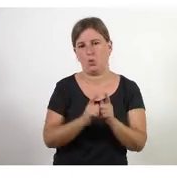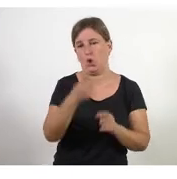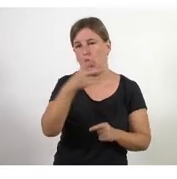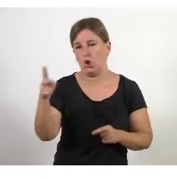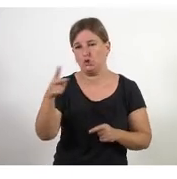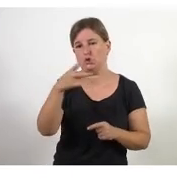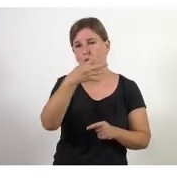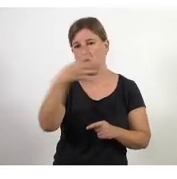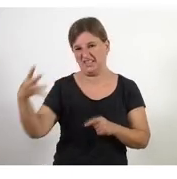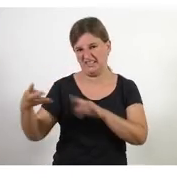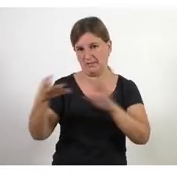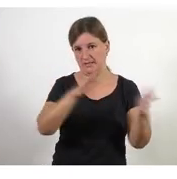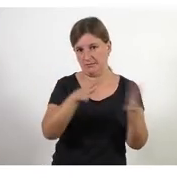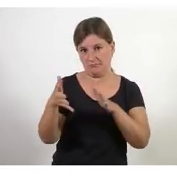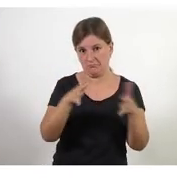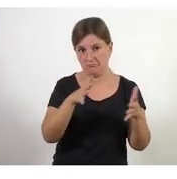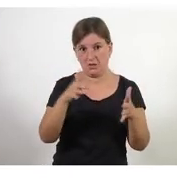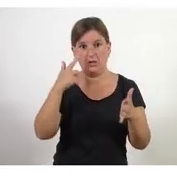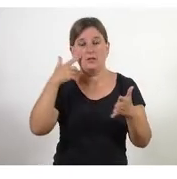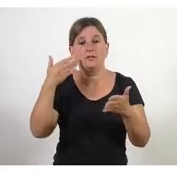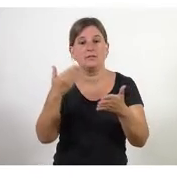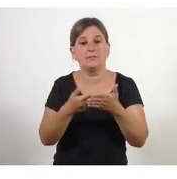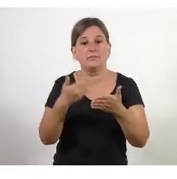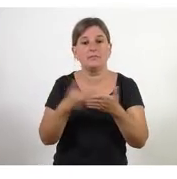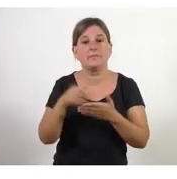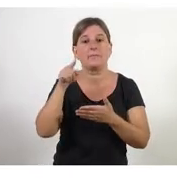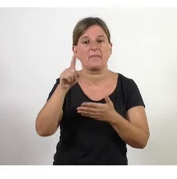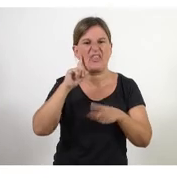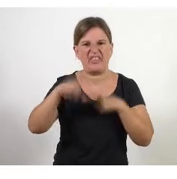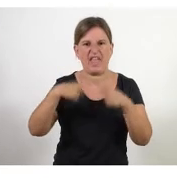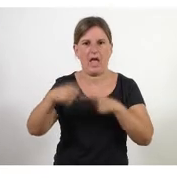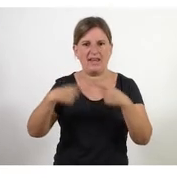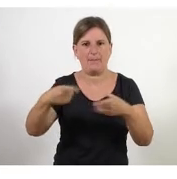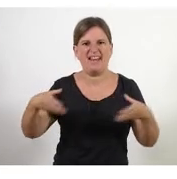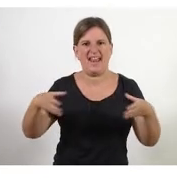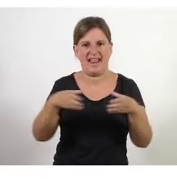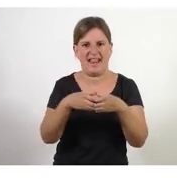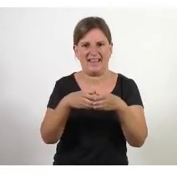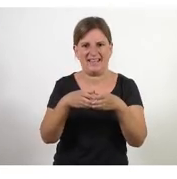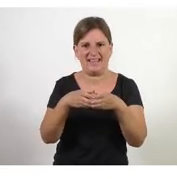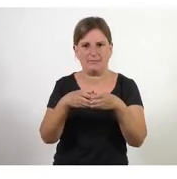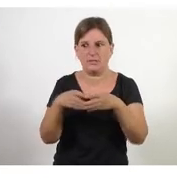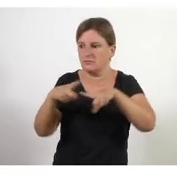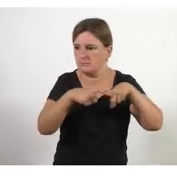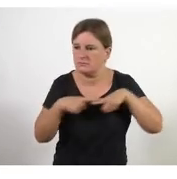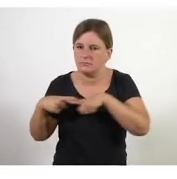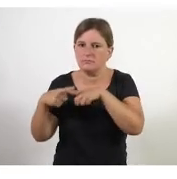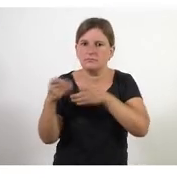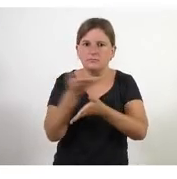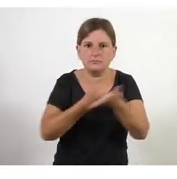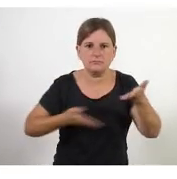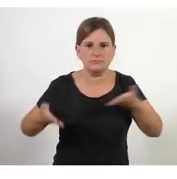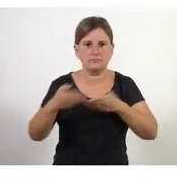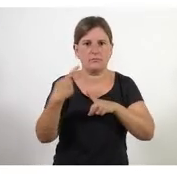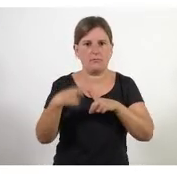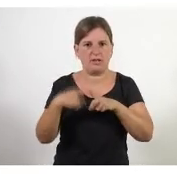setmanes durant aquest esprim diàriament els equips se sincronitzen perquè estan desenvolupant